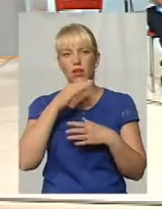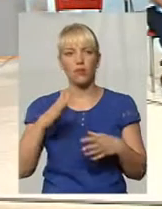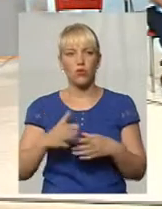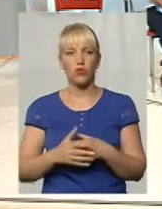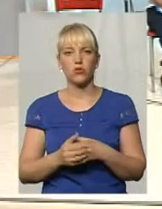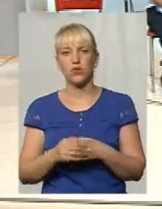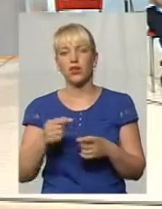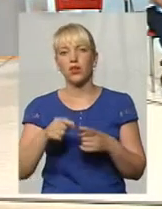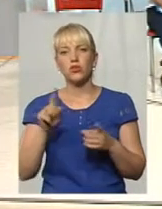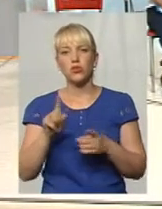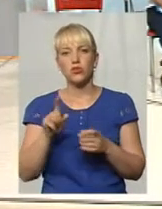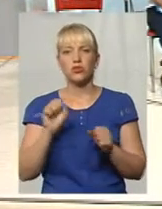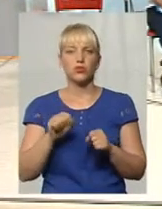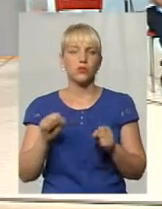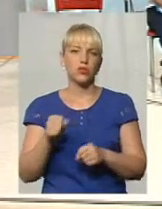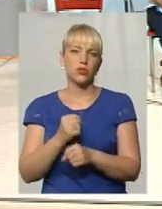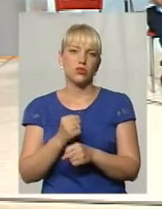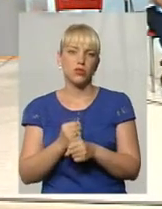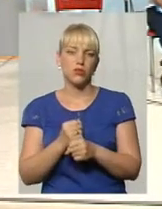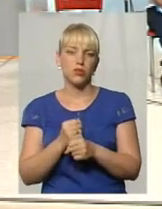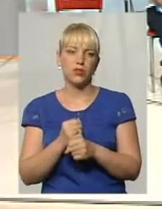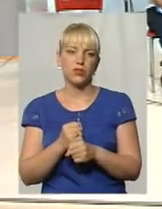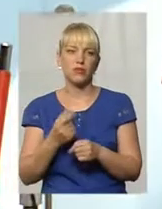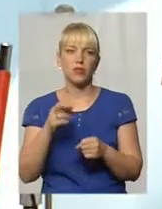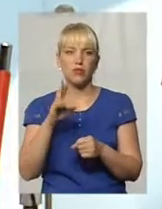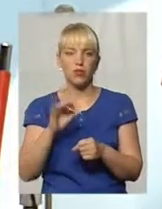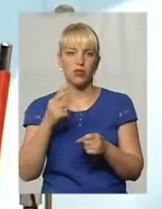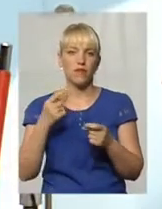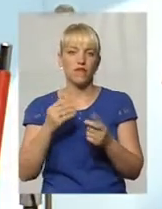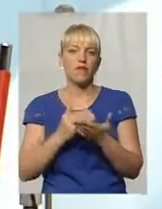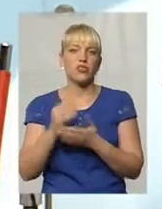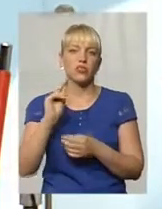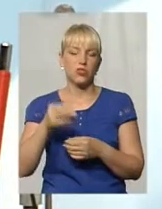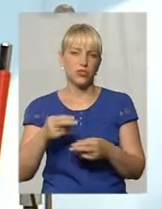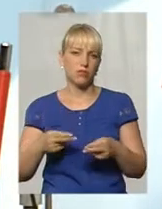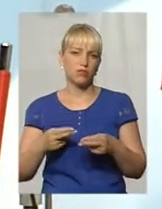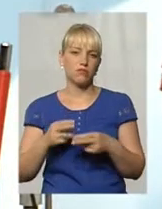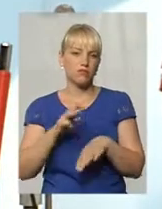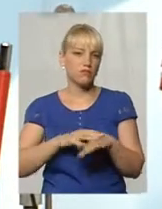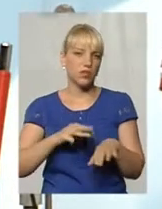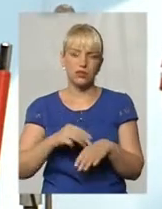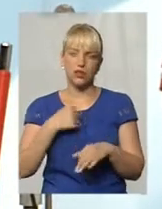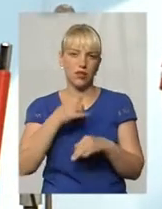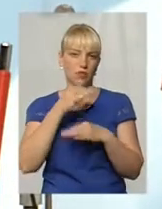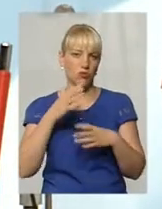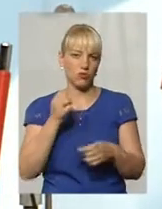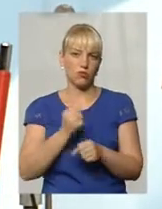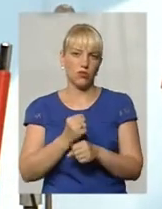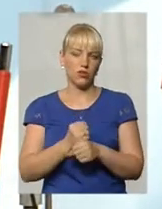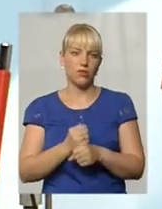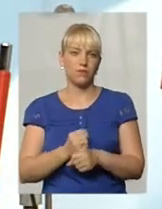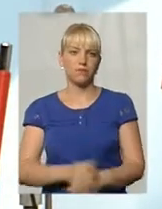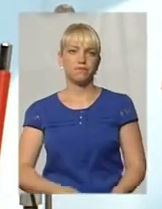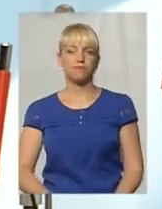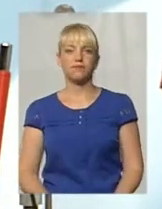порадити, що ще можна зробити. Вищі правоохоронної системи, яка в нас зараз в Україні є, на жаль, ми не можемо встрибнути.